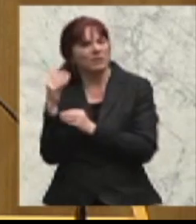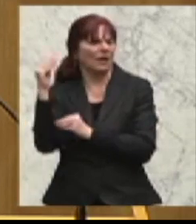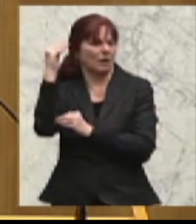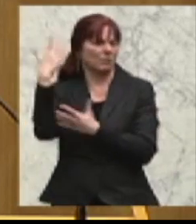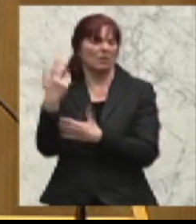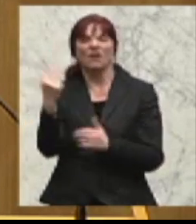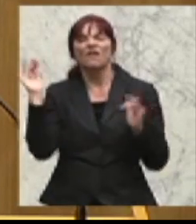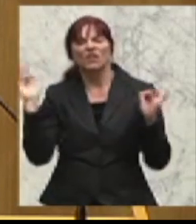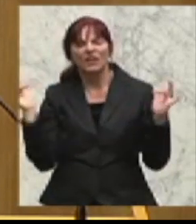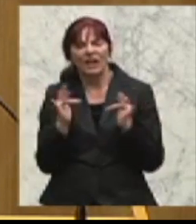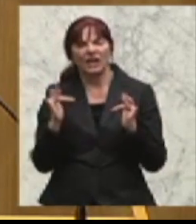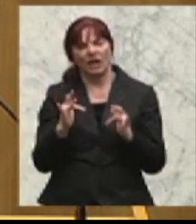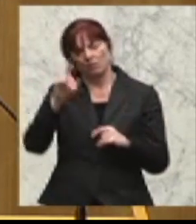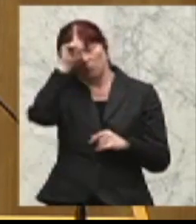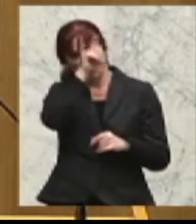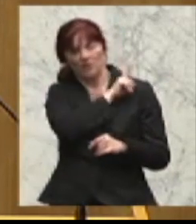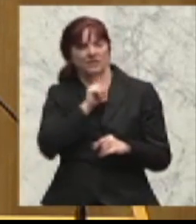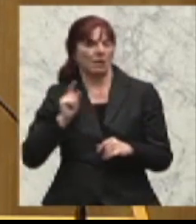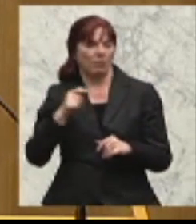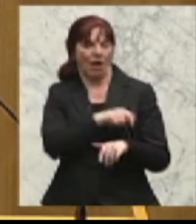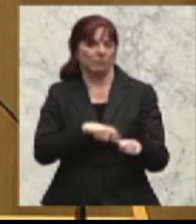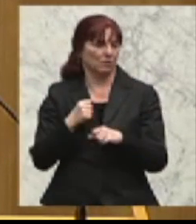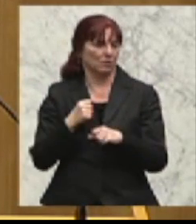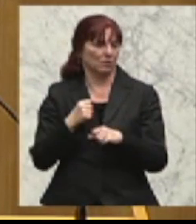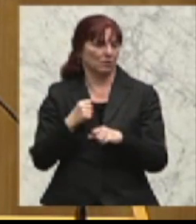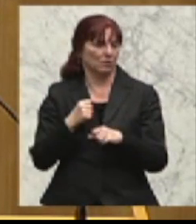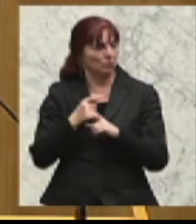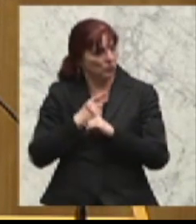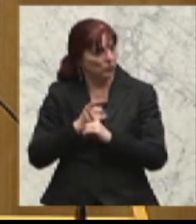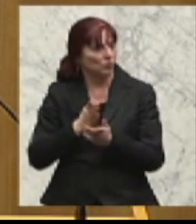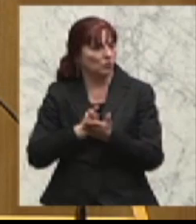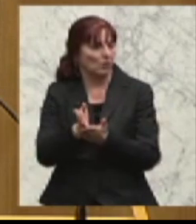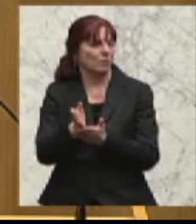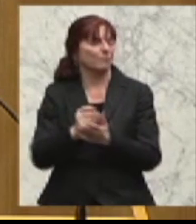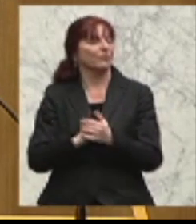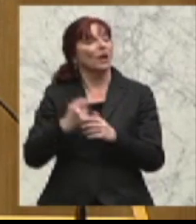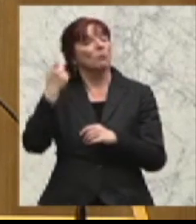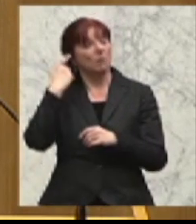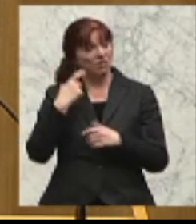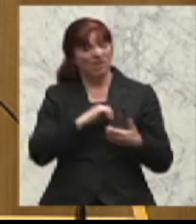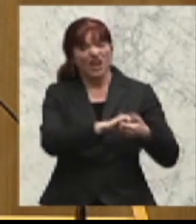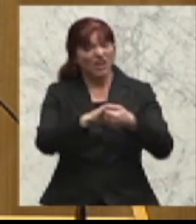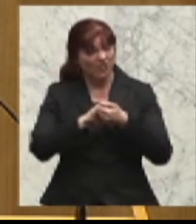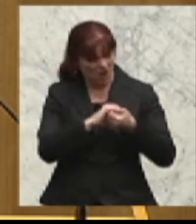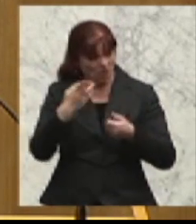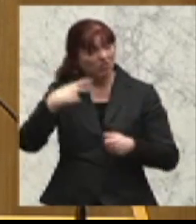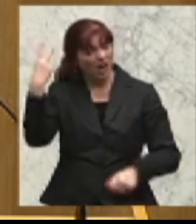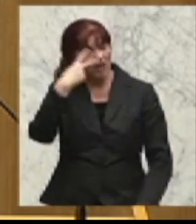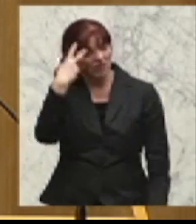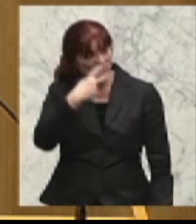vorgehen wird. Und weil Sie hier gerade im Hintergrund gesagt haben, die Gewerkschaft habe dem zugestimmt, na meine Damen und Herren, da